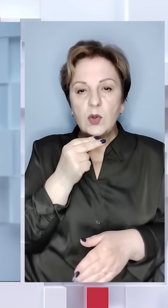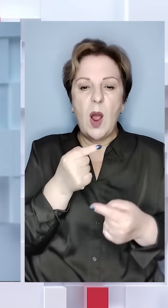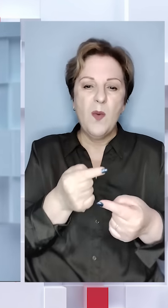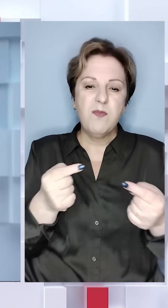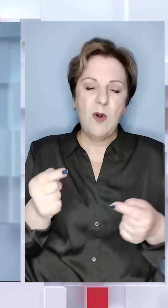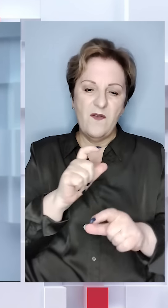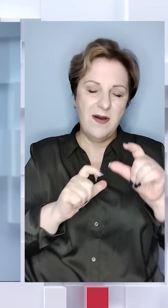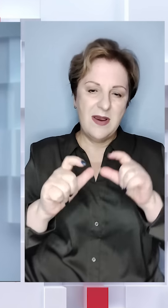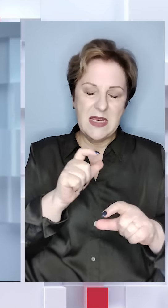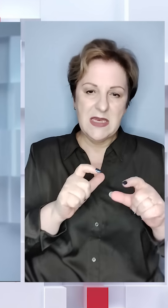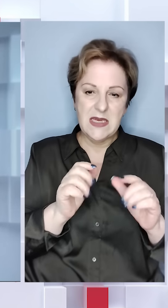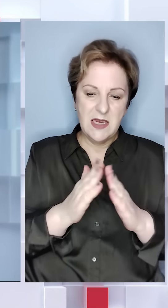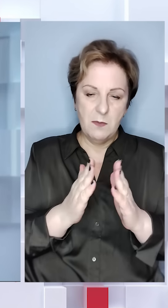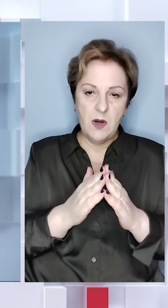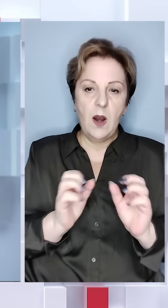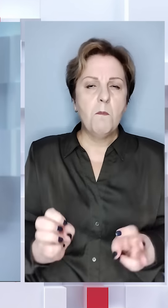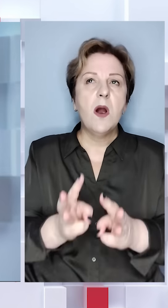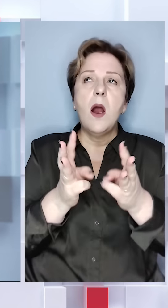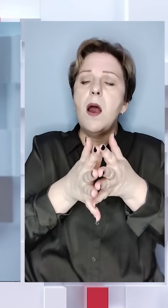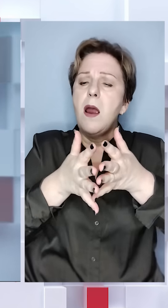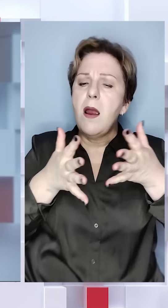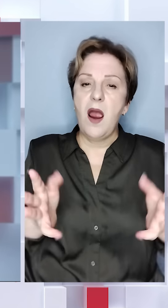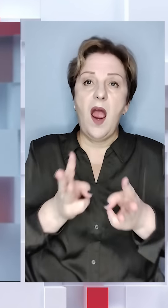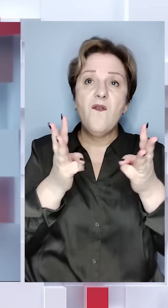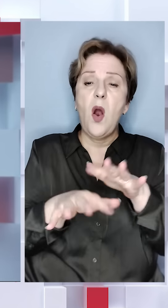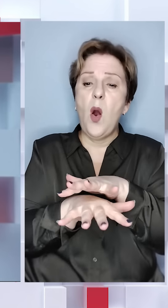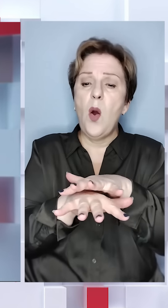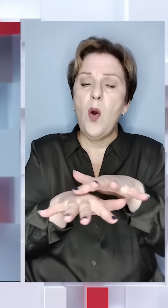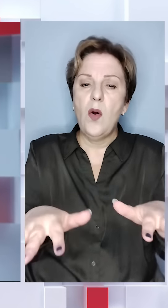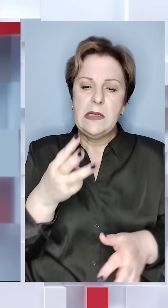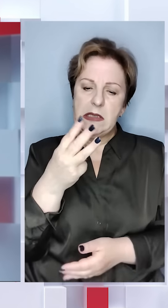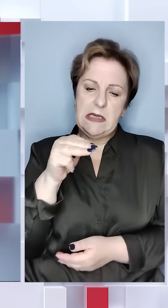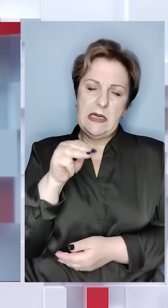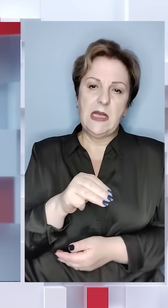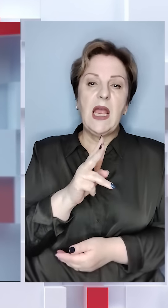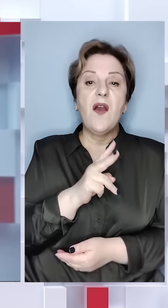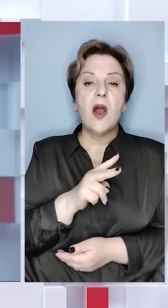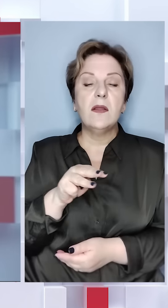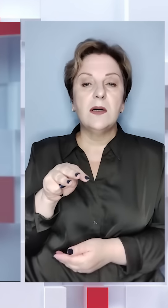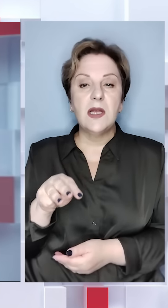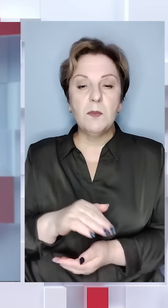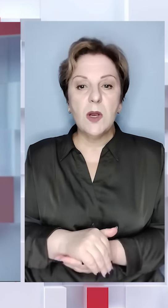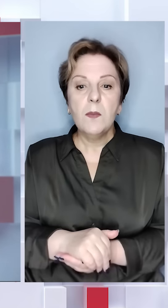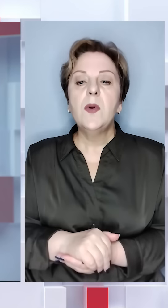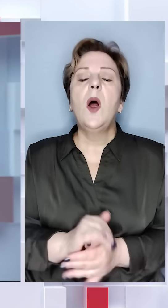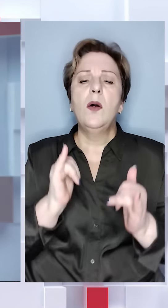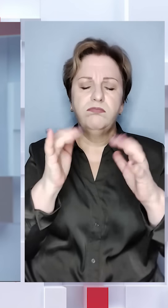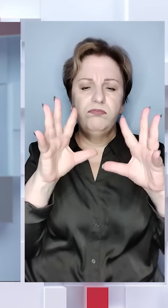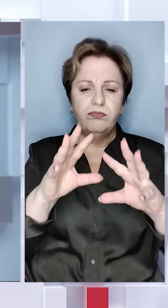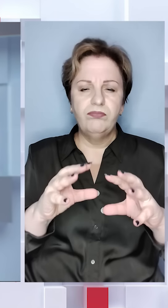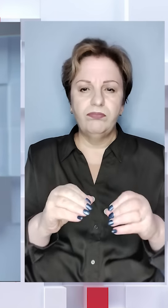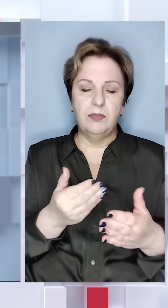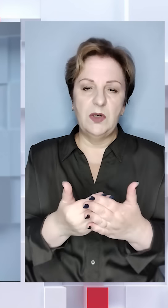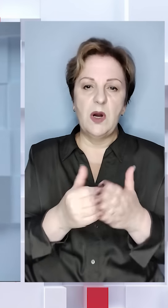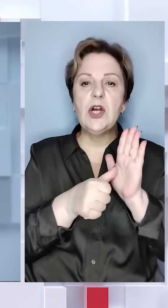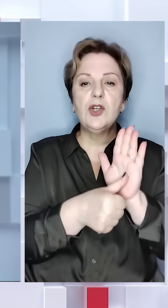та побутовою хімією. Спалахнула масштабна пожежа. Вогонь поширився на понад три тисячі квадратних метрів. Його приборкували